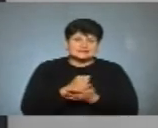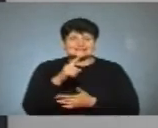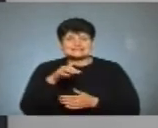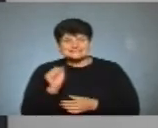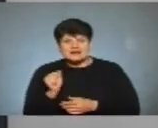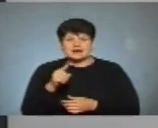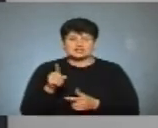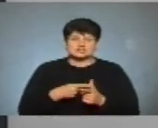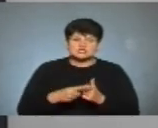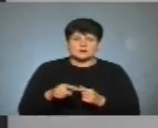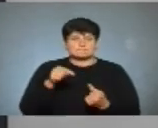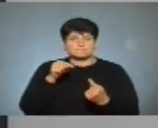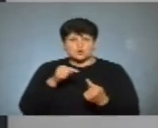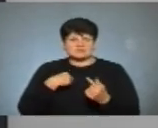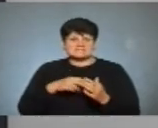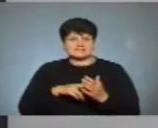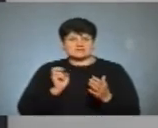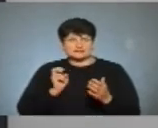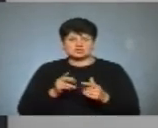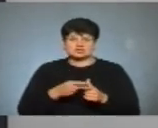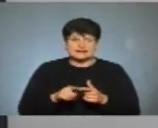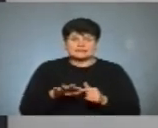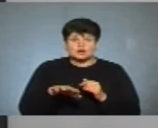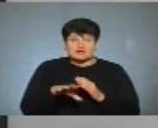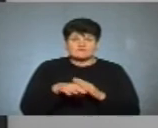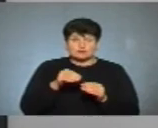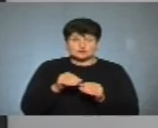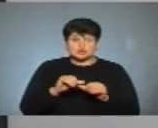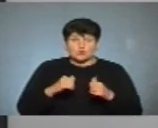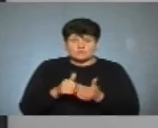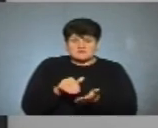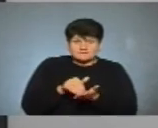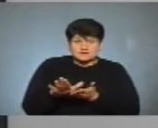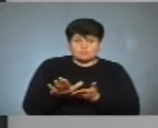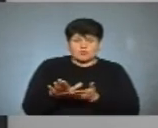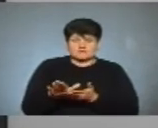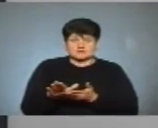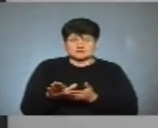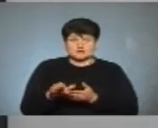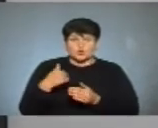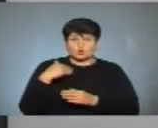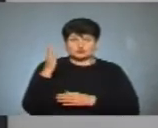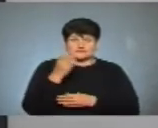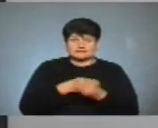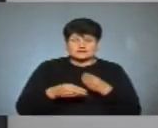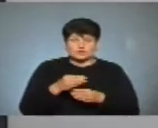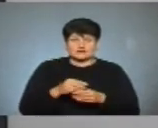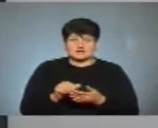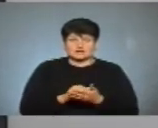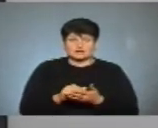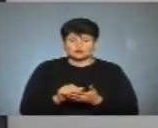проти, нас відкликати чи ні. І ТВК відмовлялася проголосувати фальсифіковані документи. Але що ж відбулося?